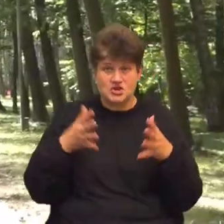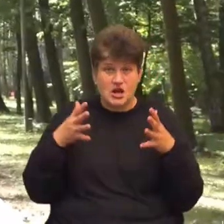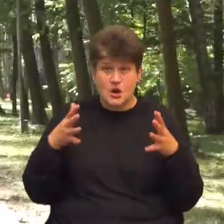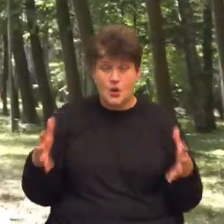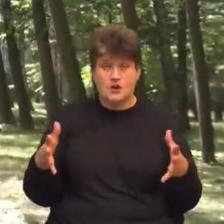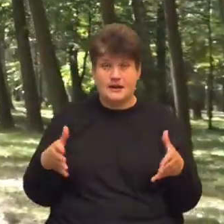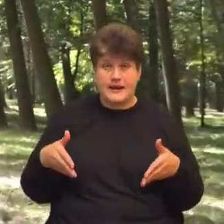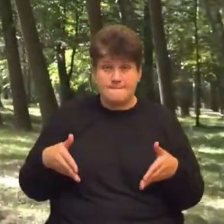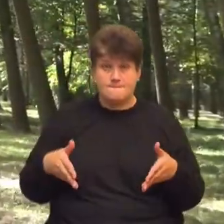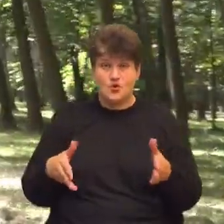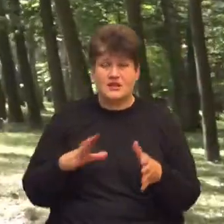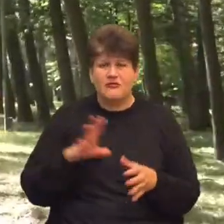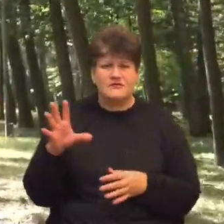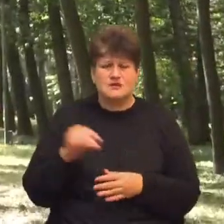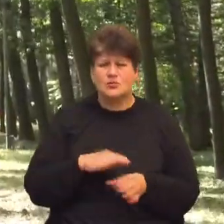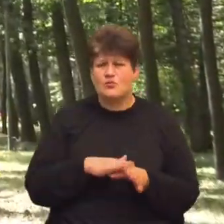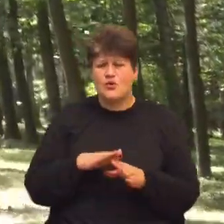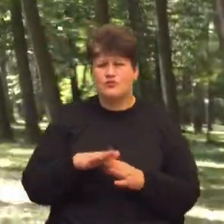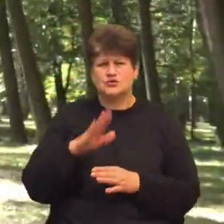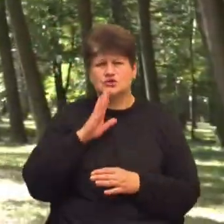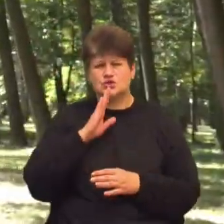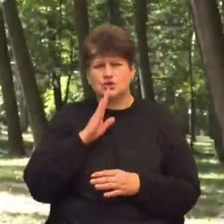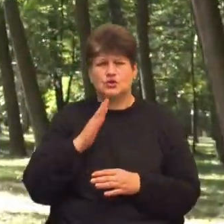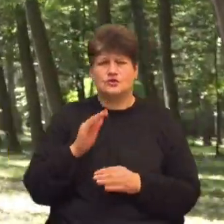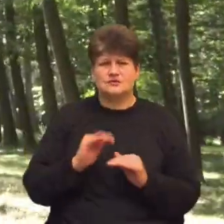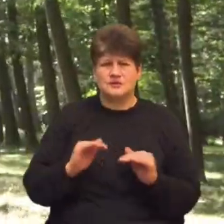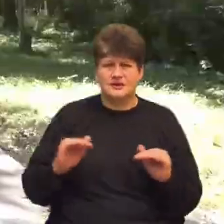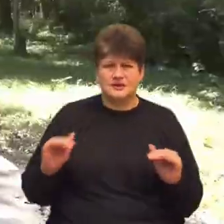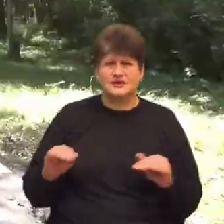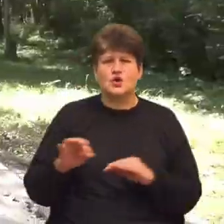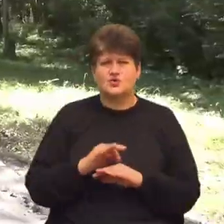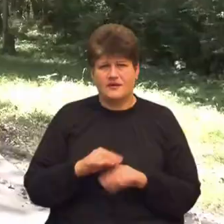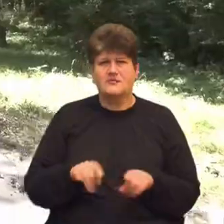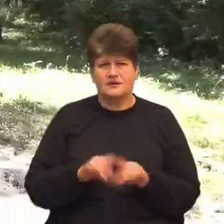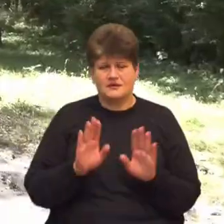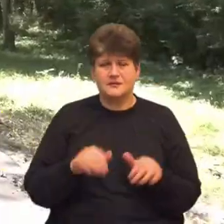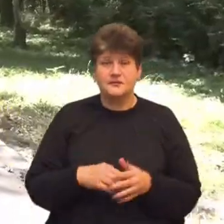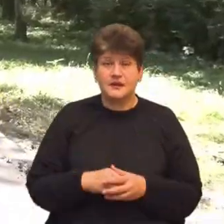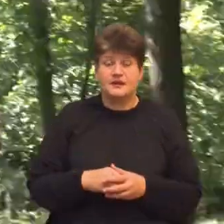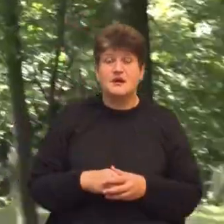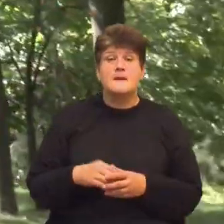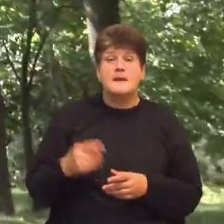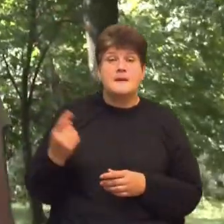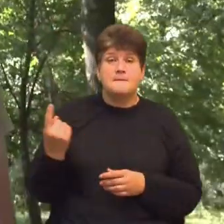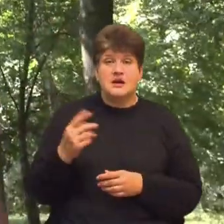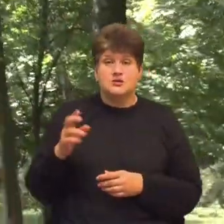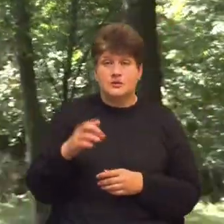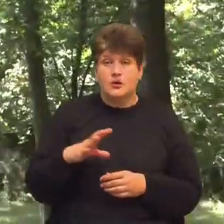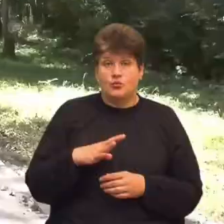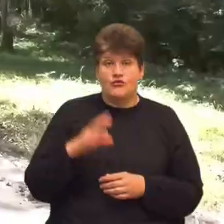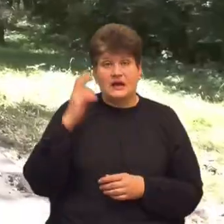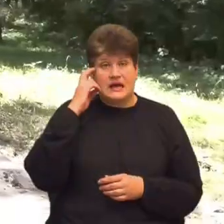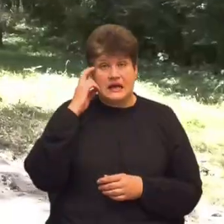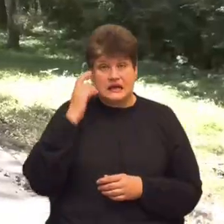все було забито жінками, дітьми, навіть і чоловіками. це вже таке. 1 березня, розповідає військовий, був уже в Києві.